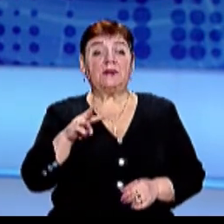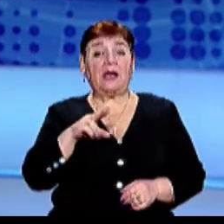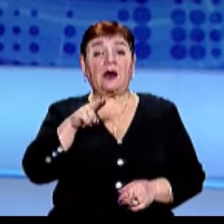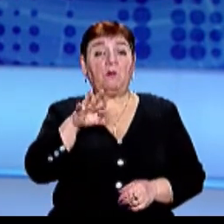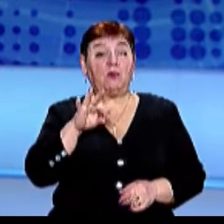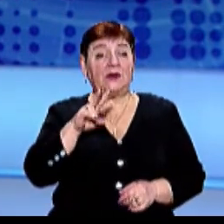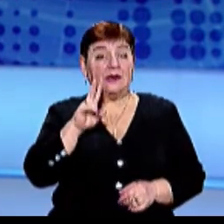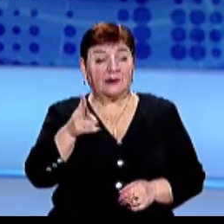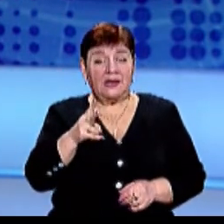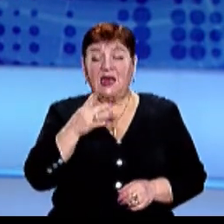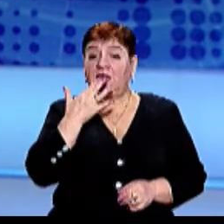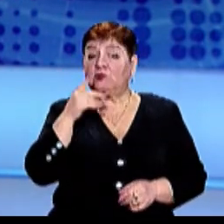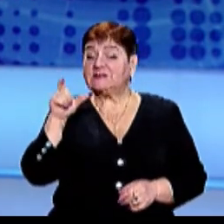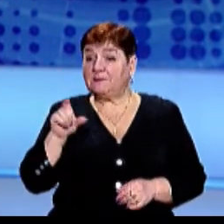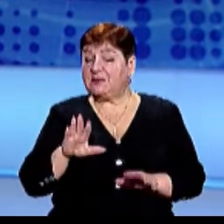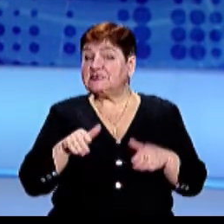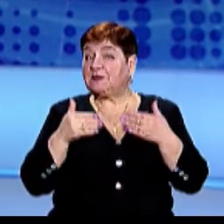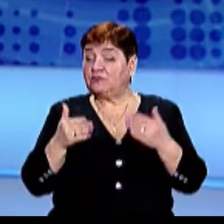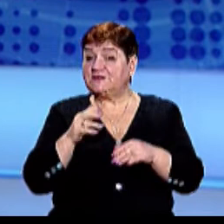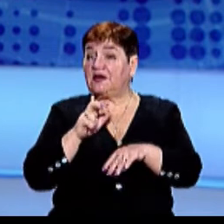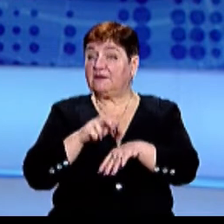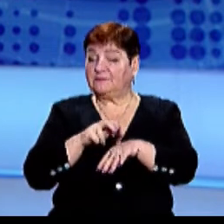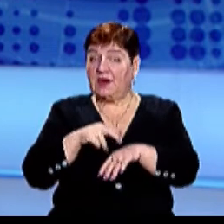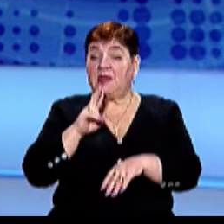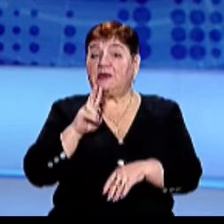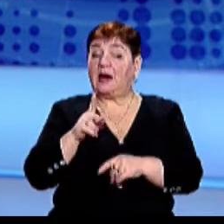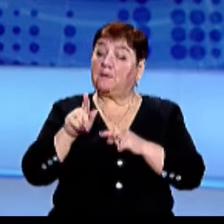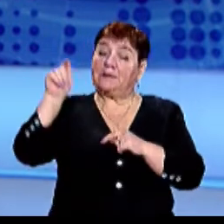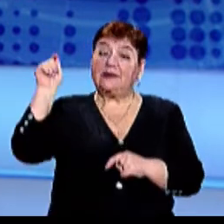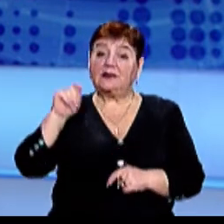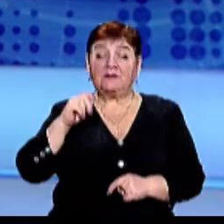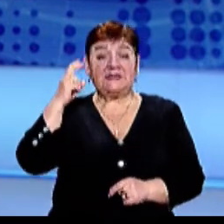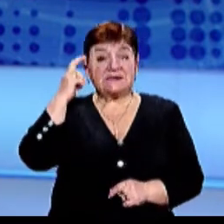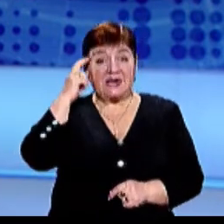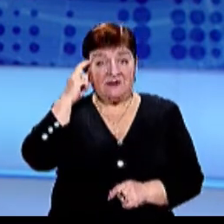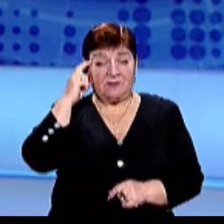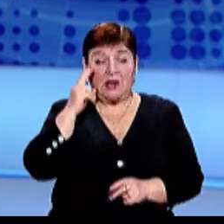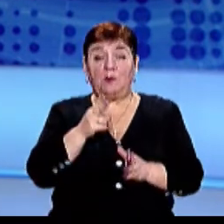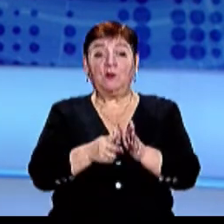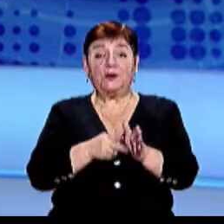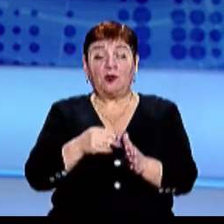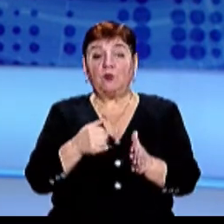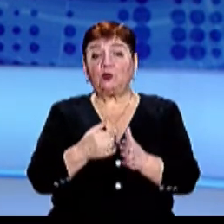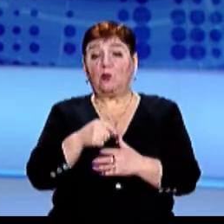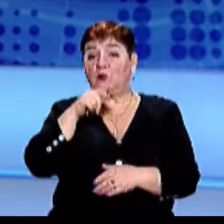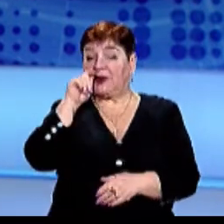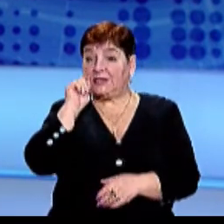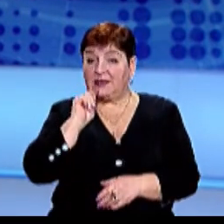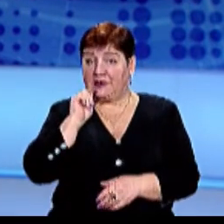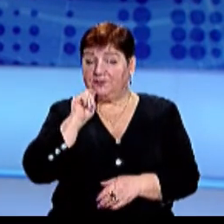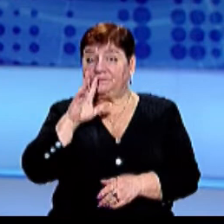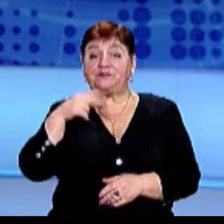Поляк Іноземець звернувся до лікарів учора, після того, як приїхав із Києва потягом до України Прилетів із